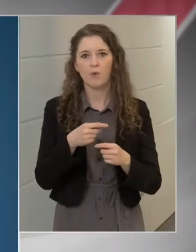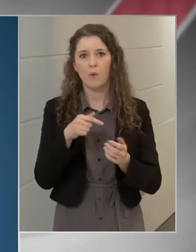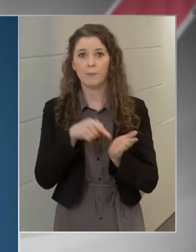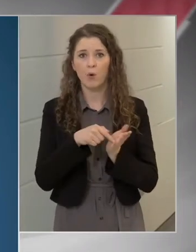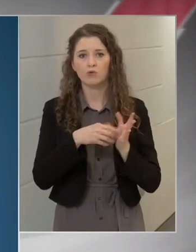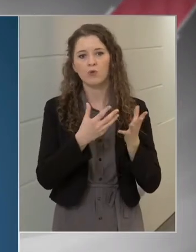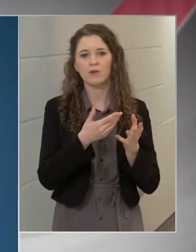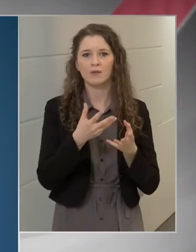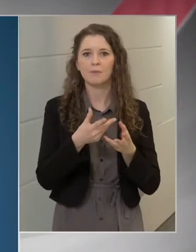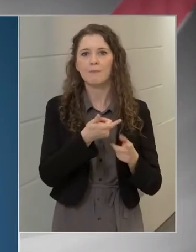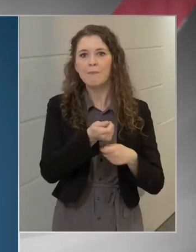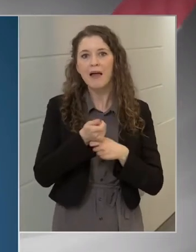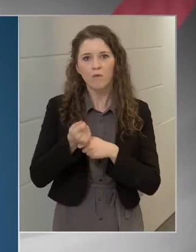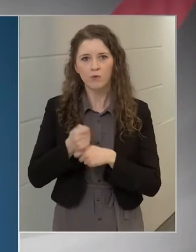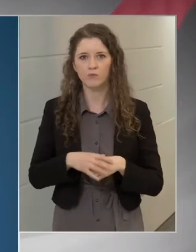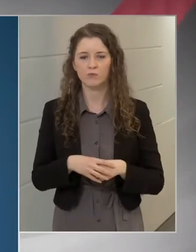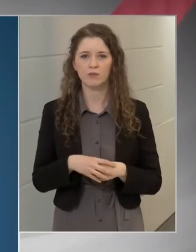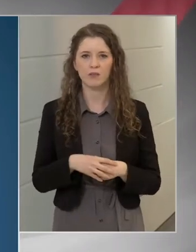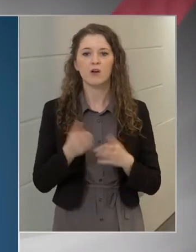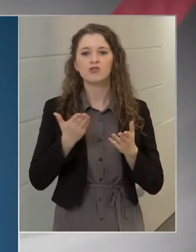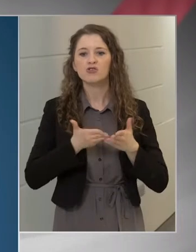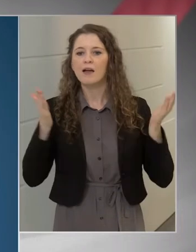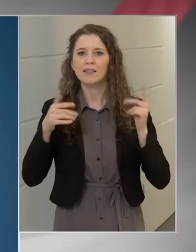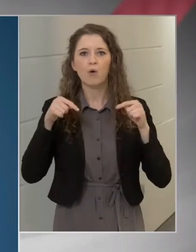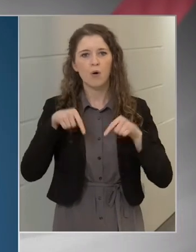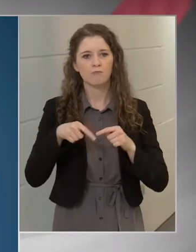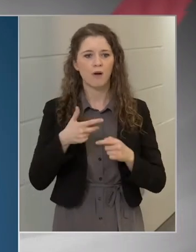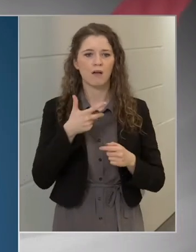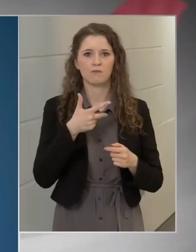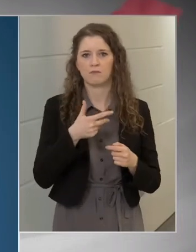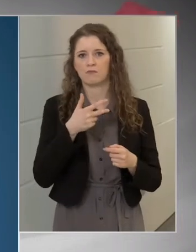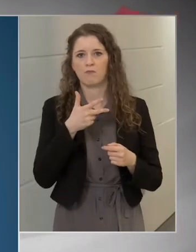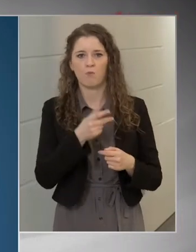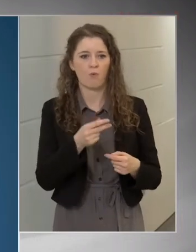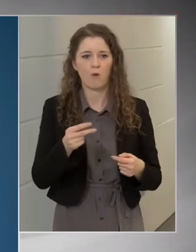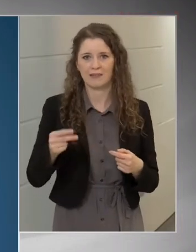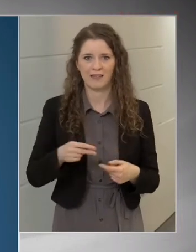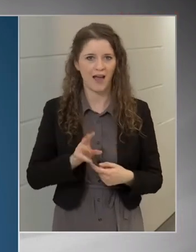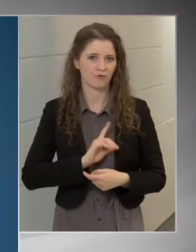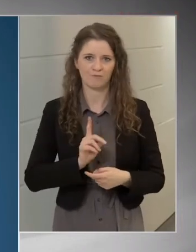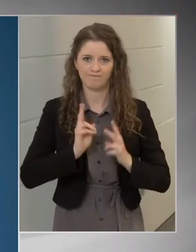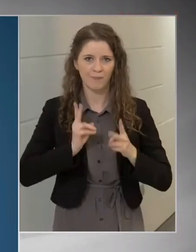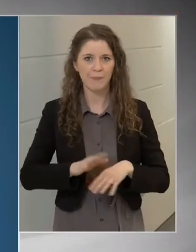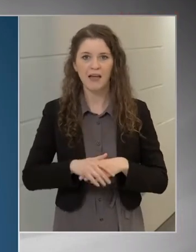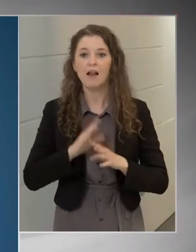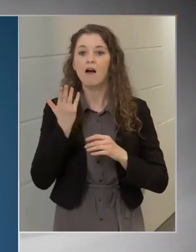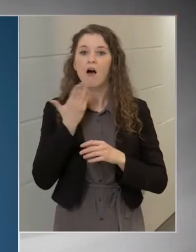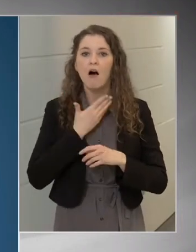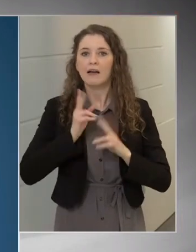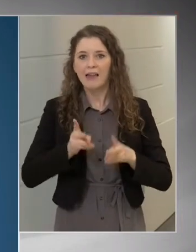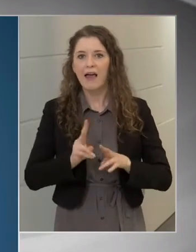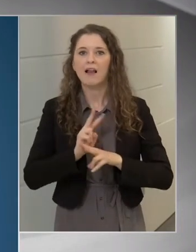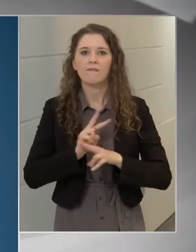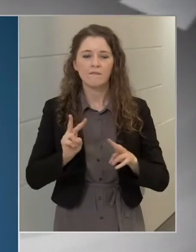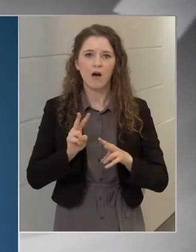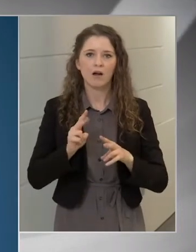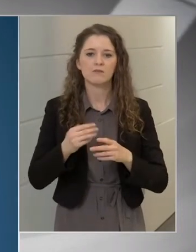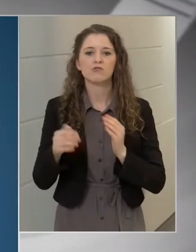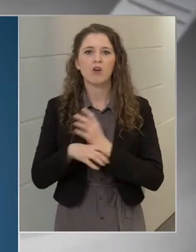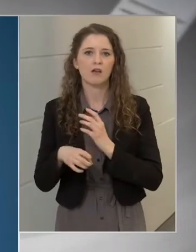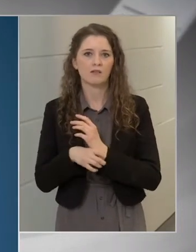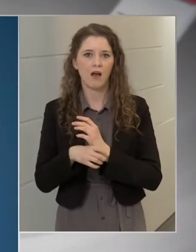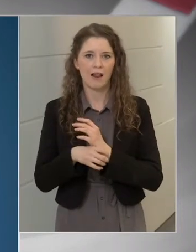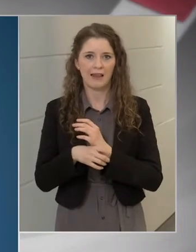hogy stadionokban oltsunk. Szükség esetén vannak tartalékhelyszínek, akár a szavazóköri helyiségek is,